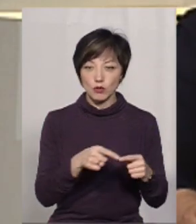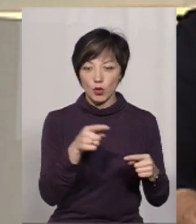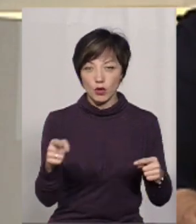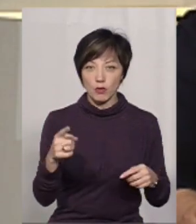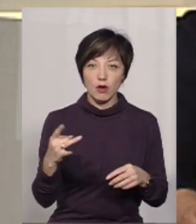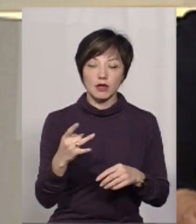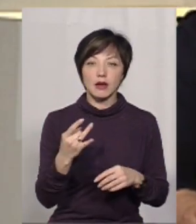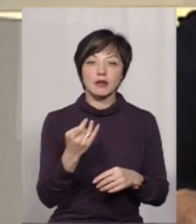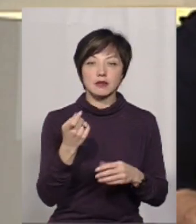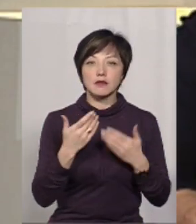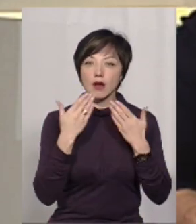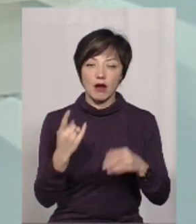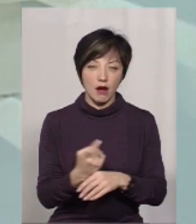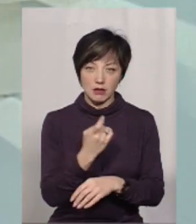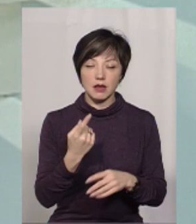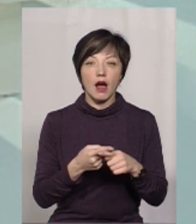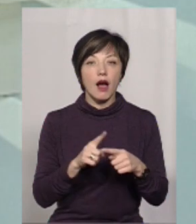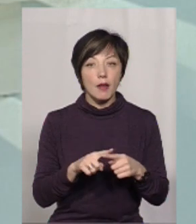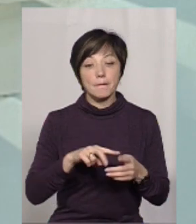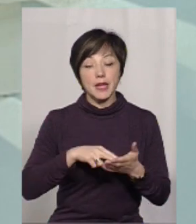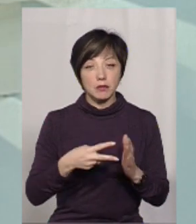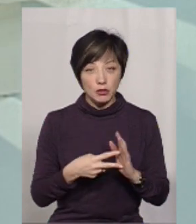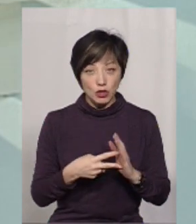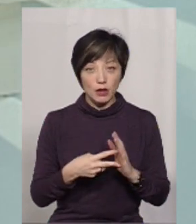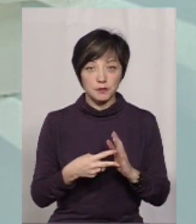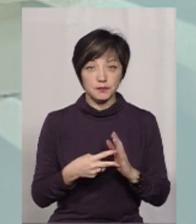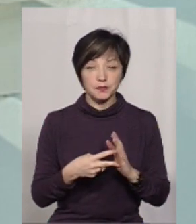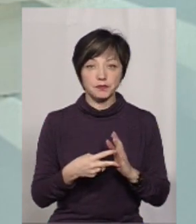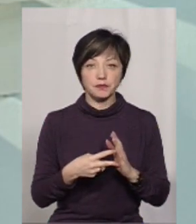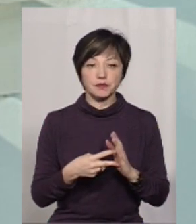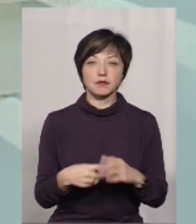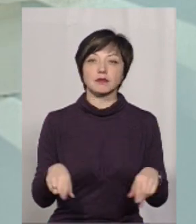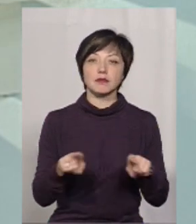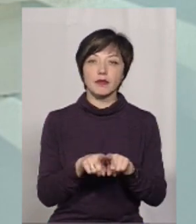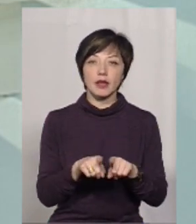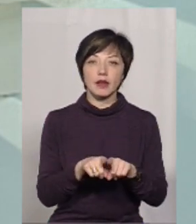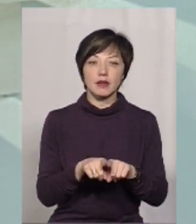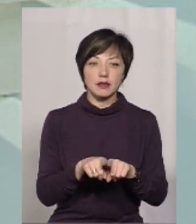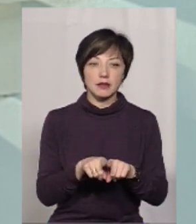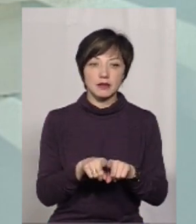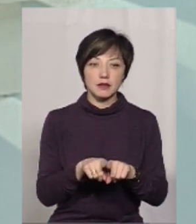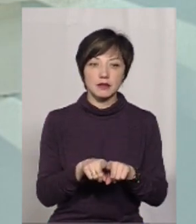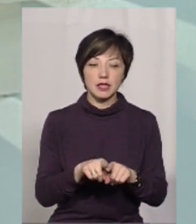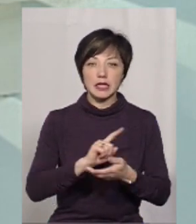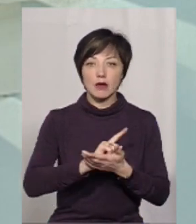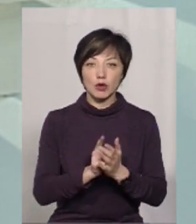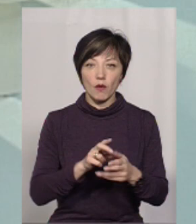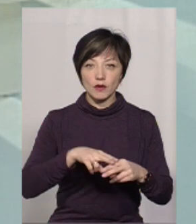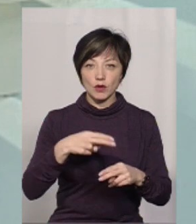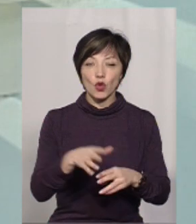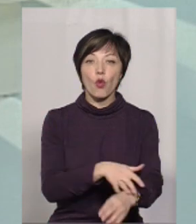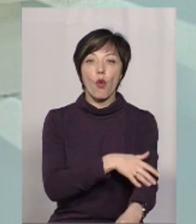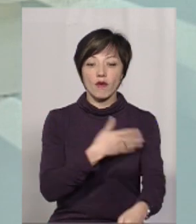протягом року скільки разів звернутися? Одноразова, але вона передбачає таке термінове відшкодування,